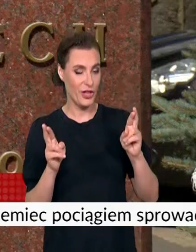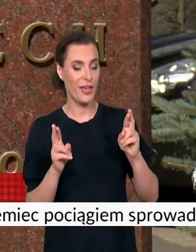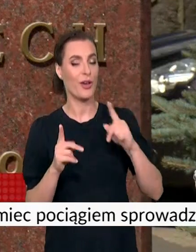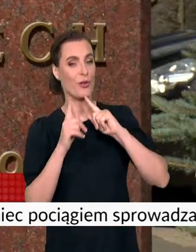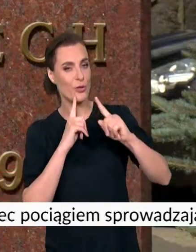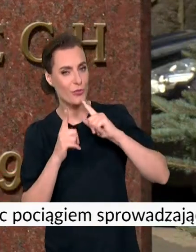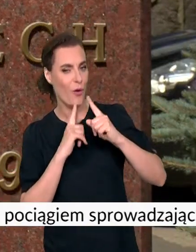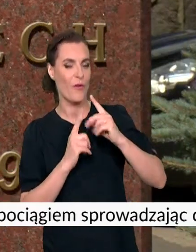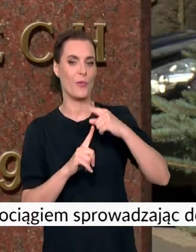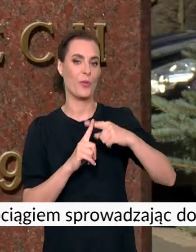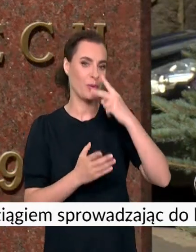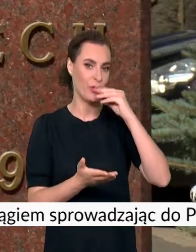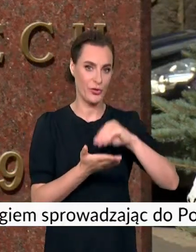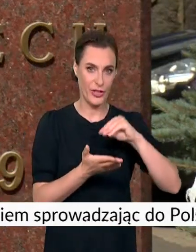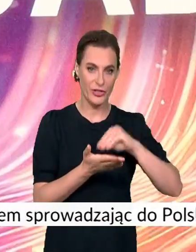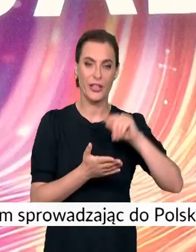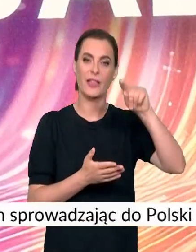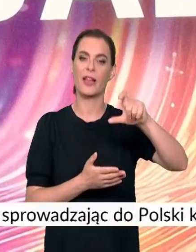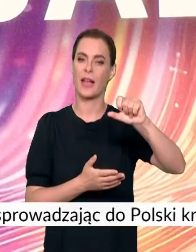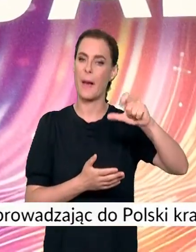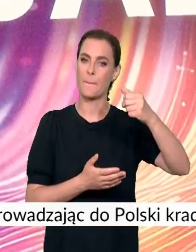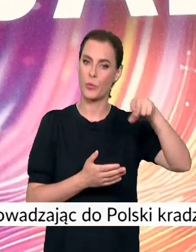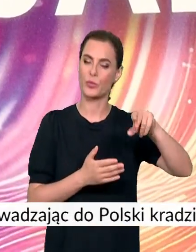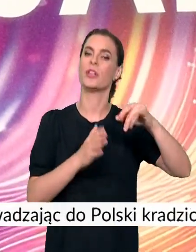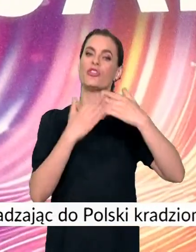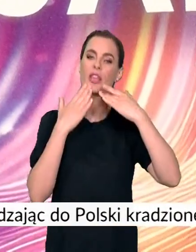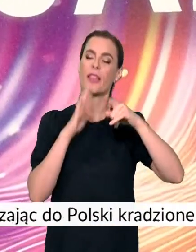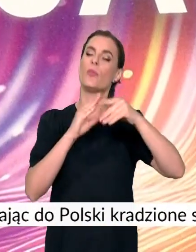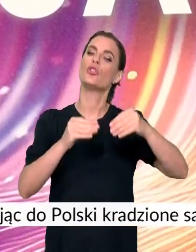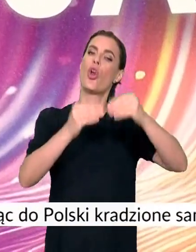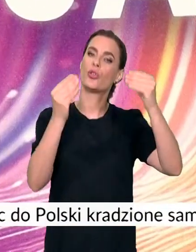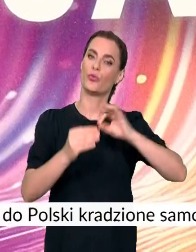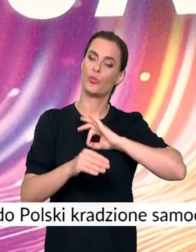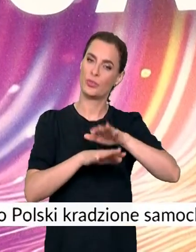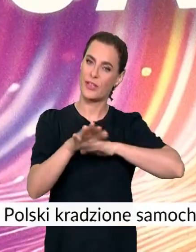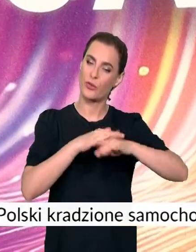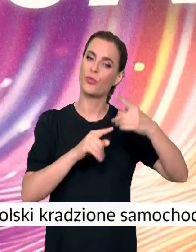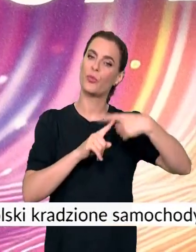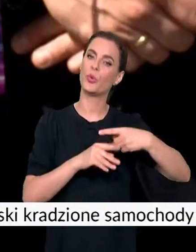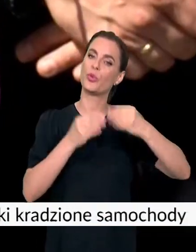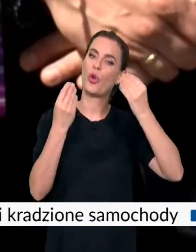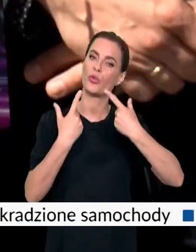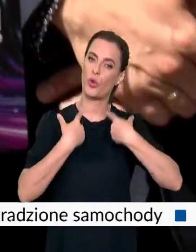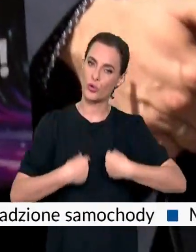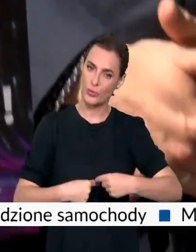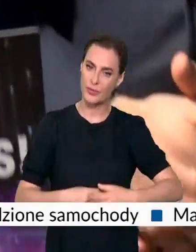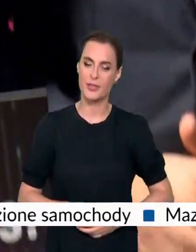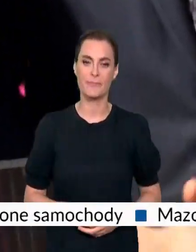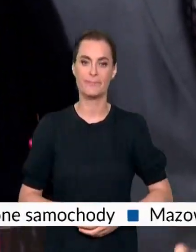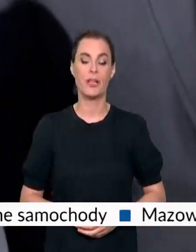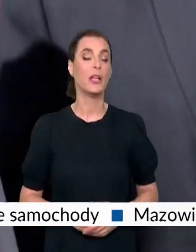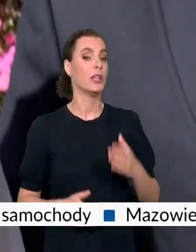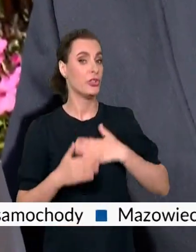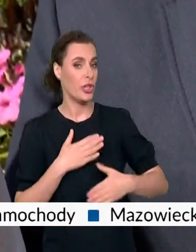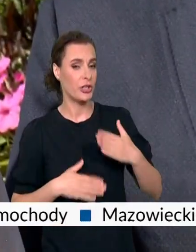rozmowy, które odbędę na kampusie pomogą mi w rozwoju zawodowym, ale i osobistym. Cieszę się, że również